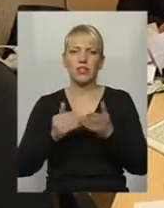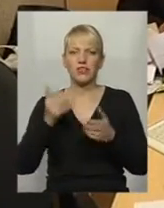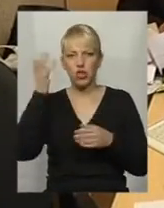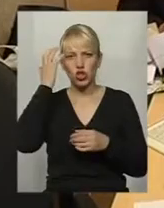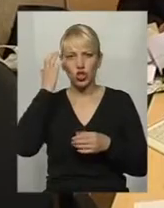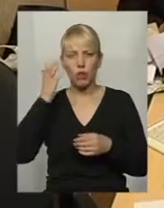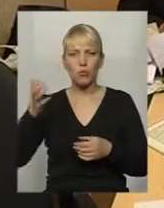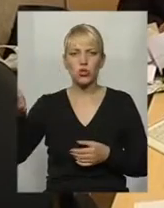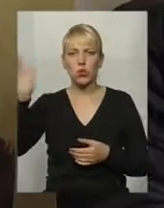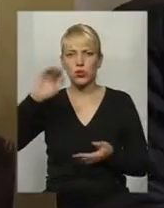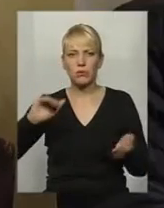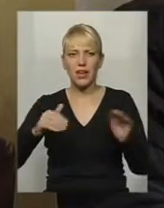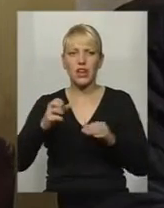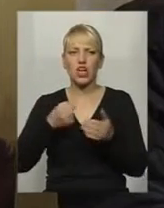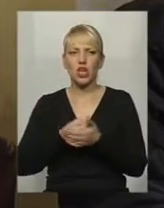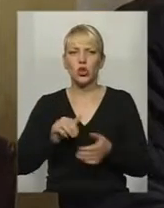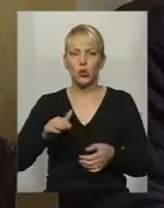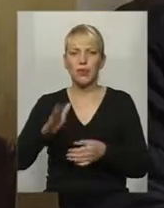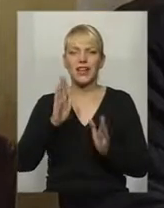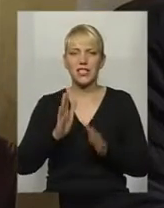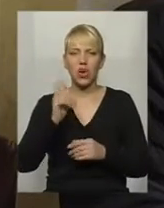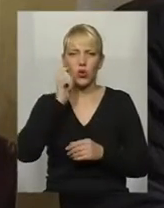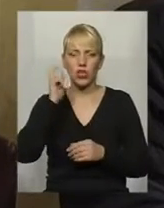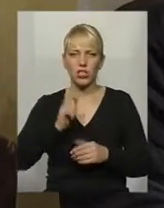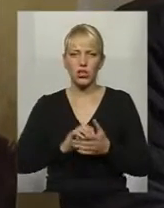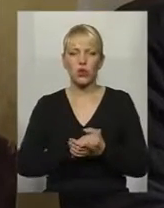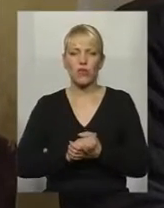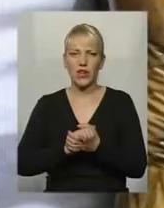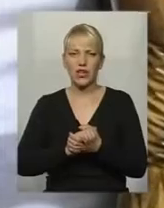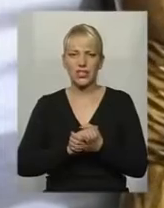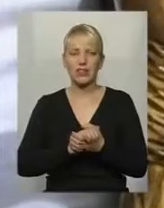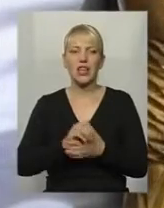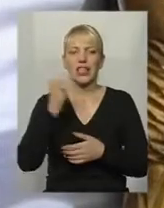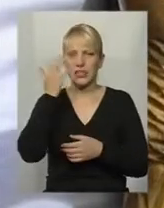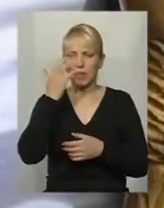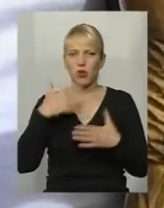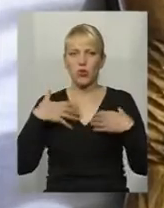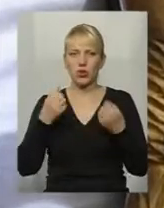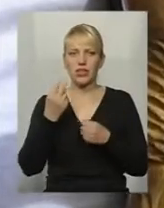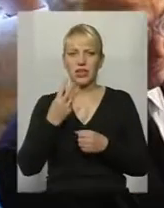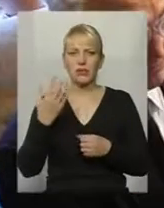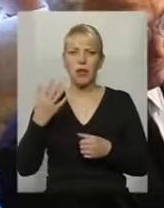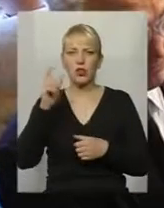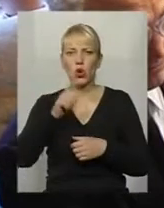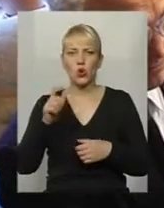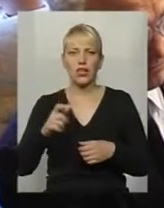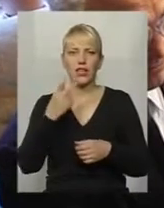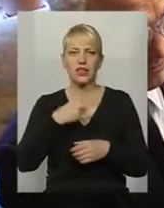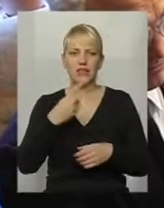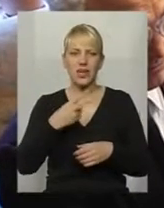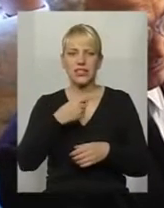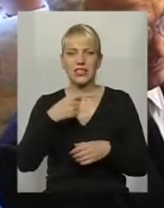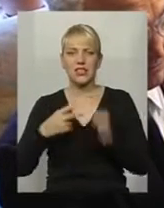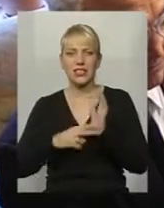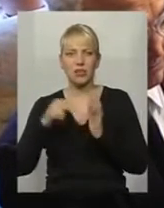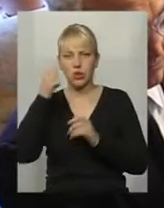до Карпат. Лише в Кам'янсподільському товаристві сліпих цьогоріч оздоровилося 35 людей з вадами зору від 20 до 70 років.